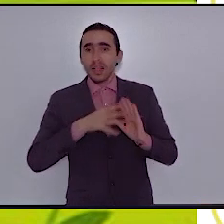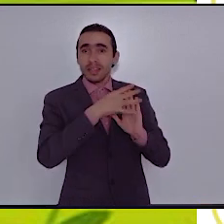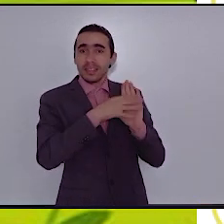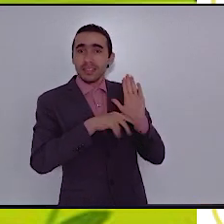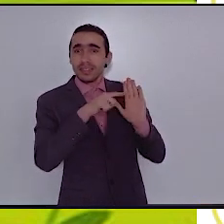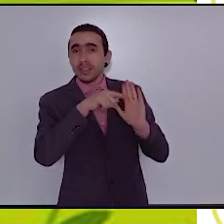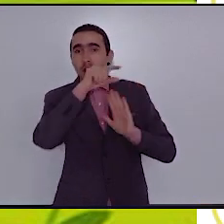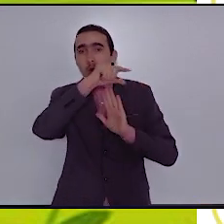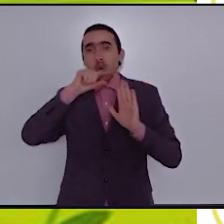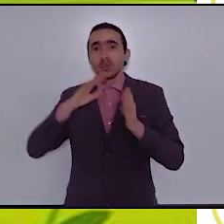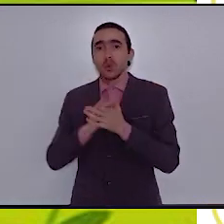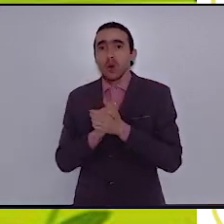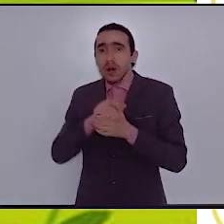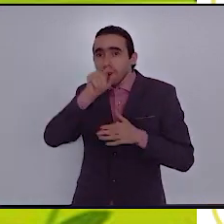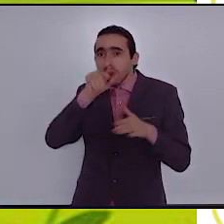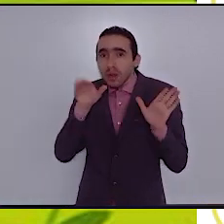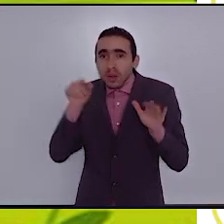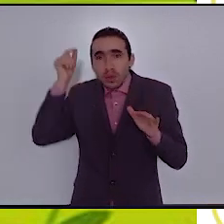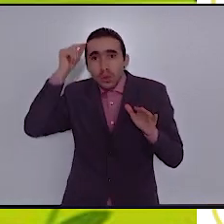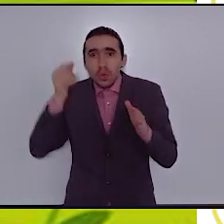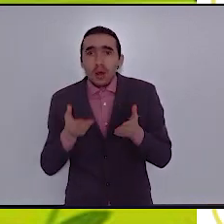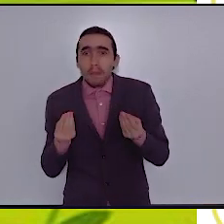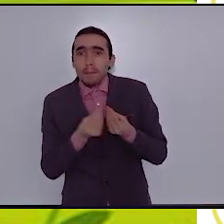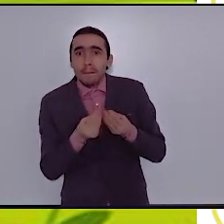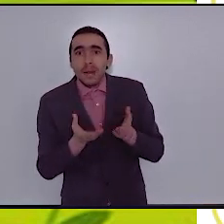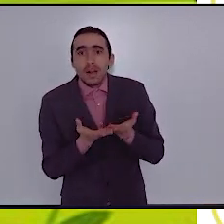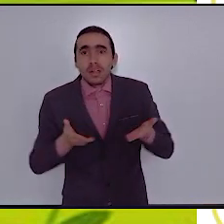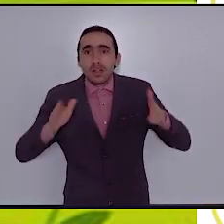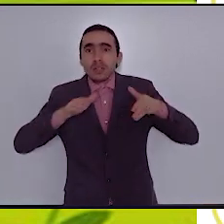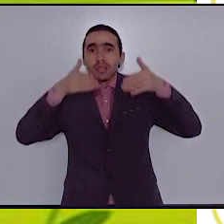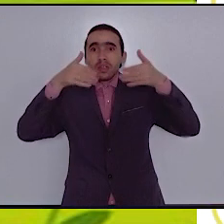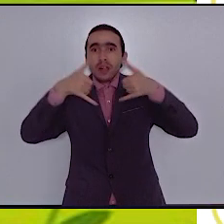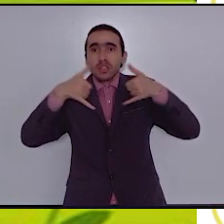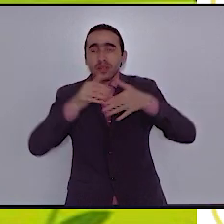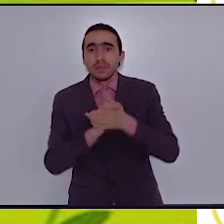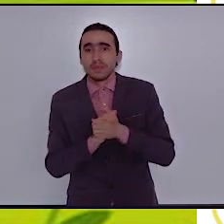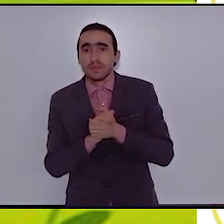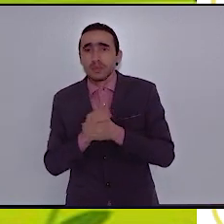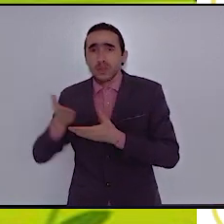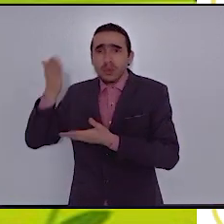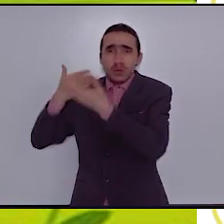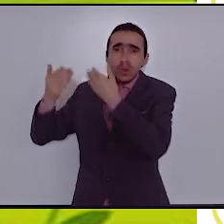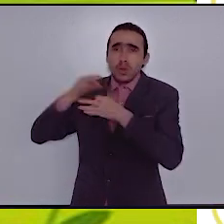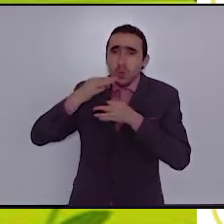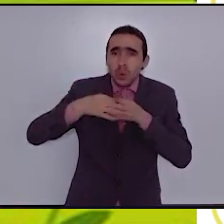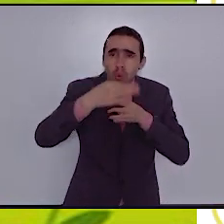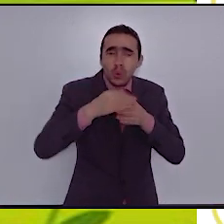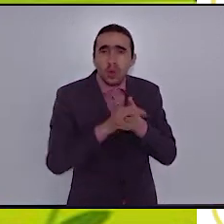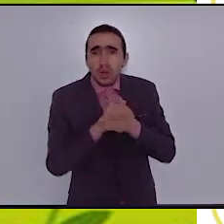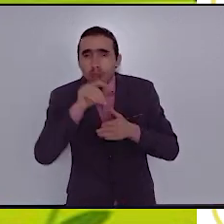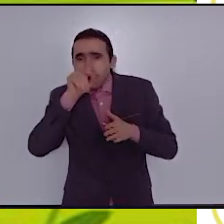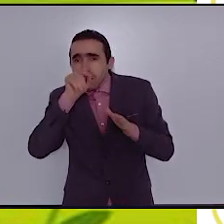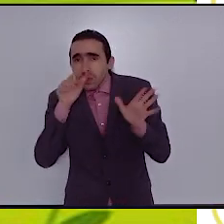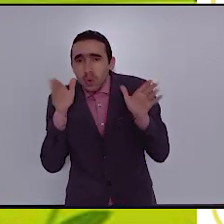والجرة يحكى أن غرابا كان يشعر بعطش شديد ولا